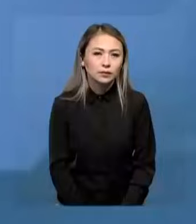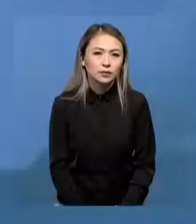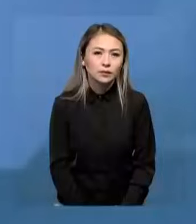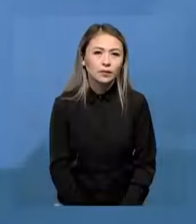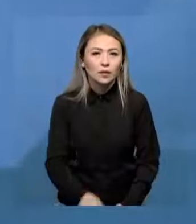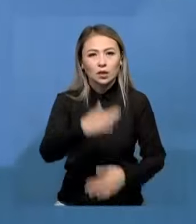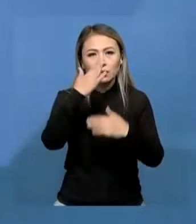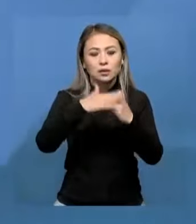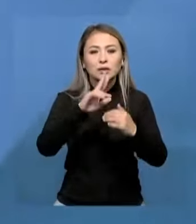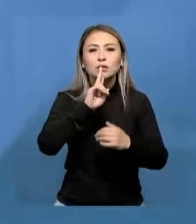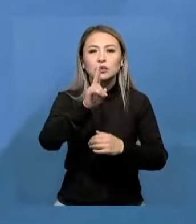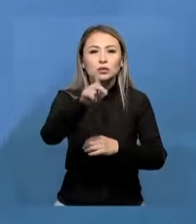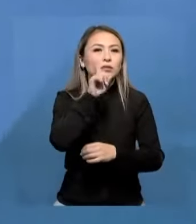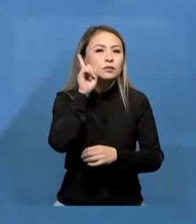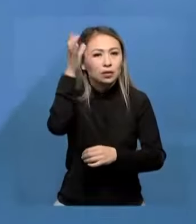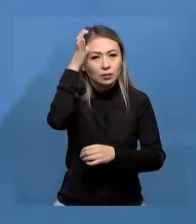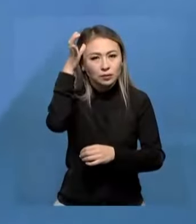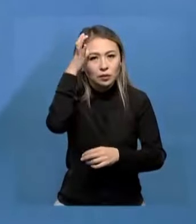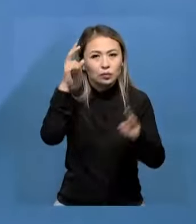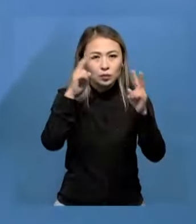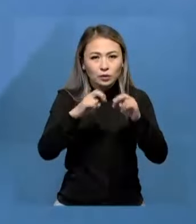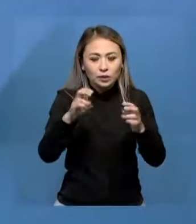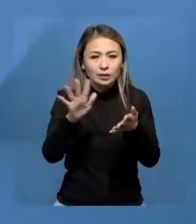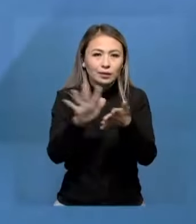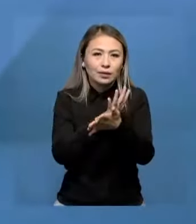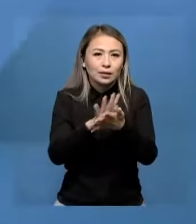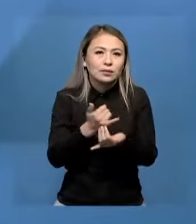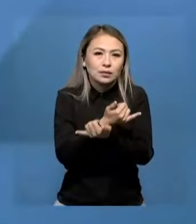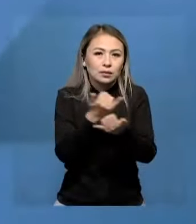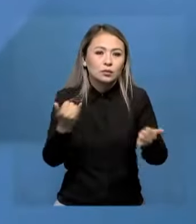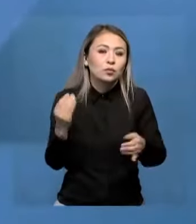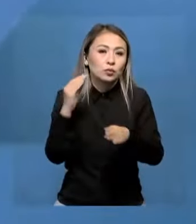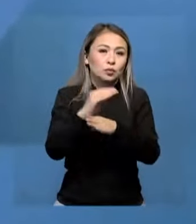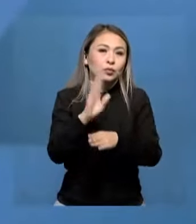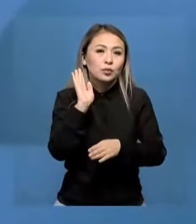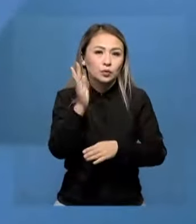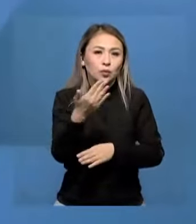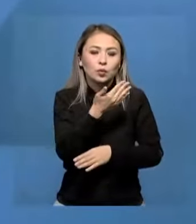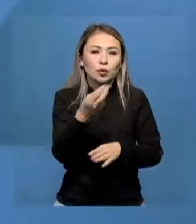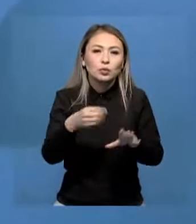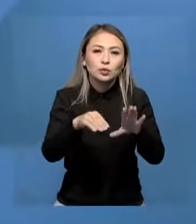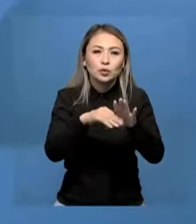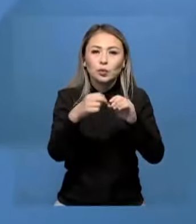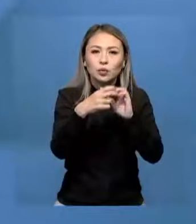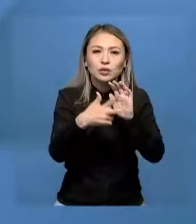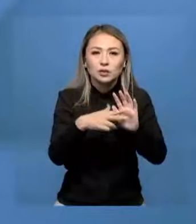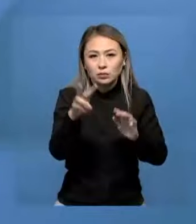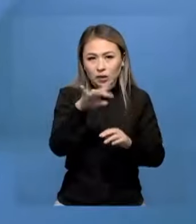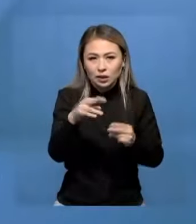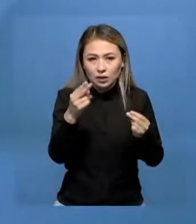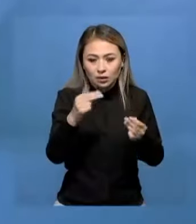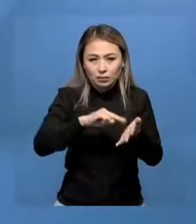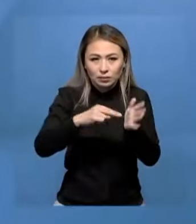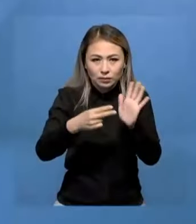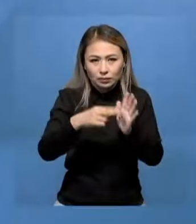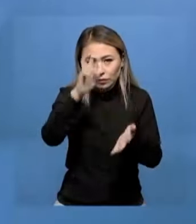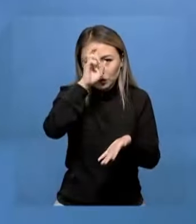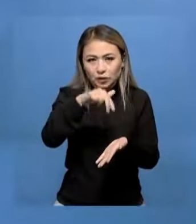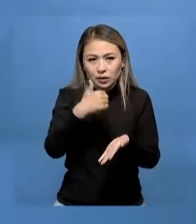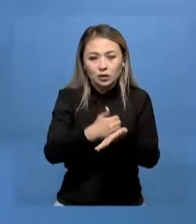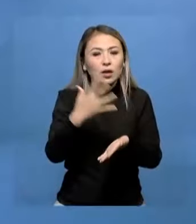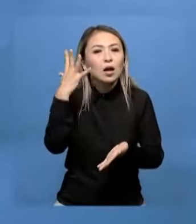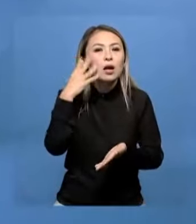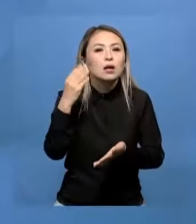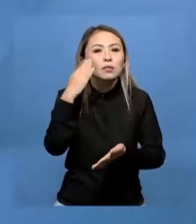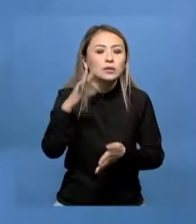Алдағы екі жылда жаст қалымдардың зерттеуіне бөлінетін ғрант саны тағы көбеет. Оған бүджеттен 18 миллиард тенге ғарастырылған.